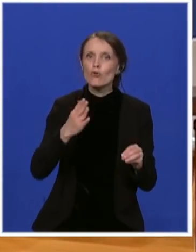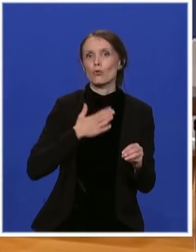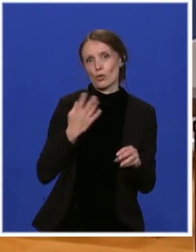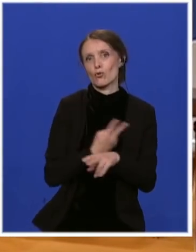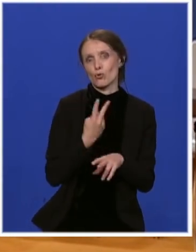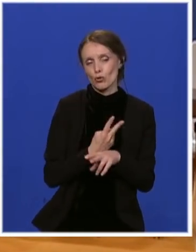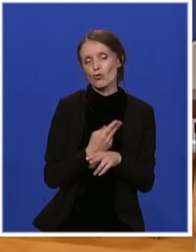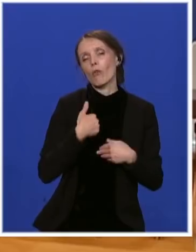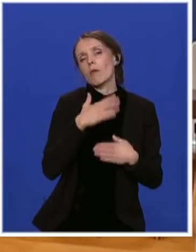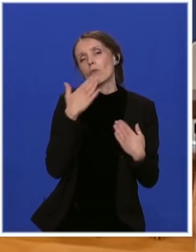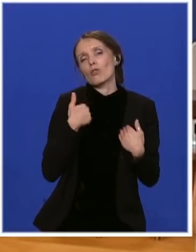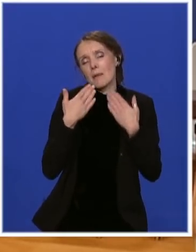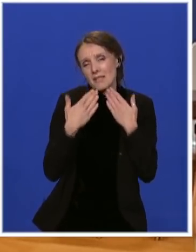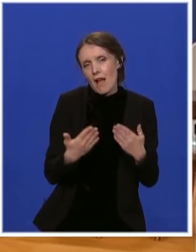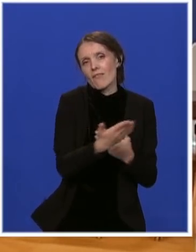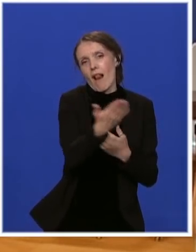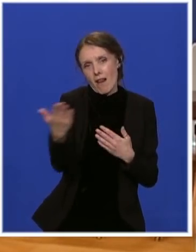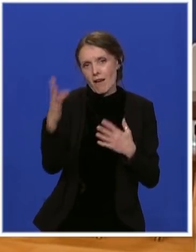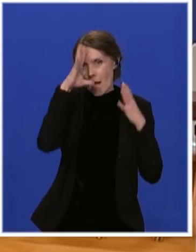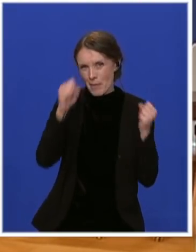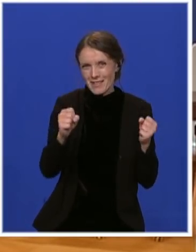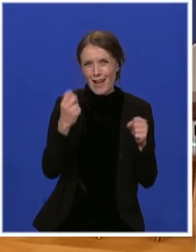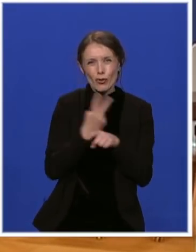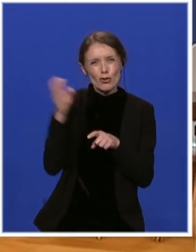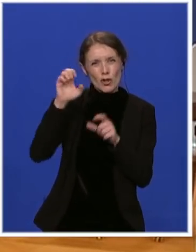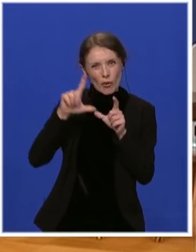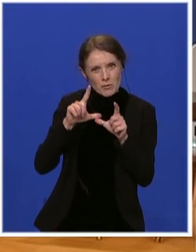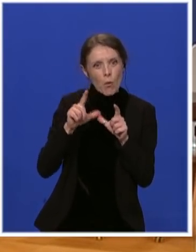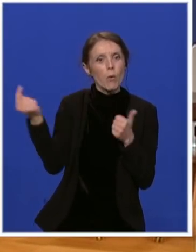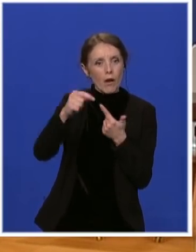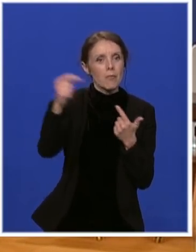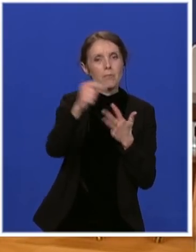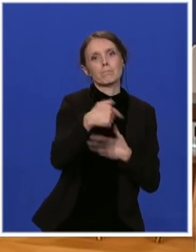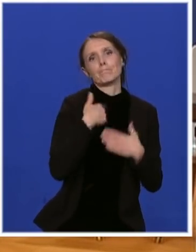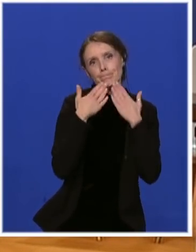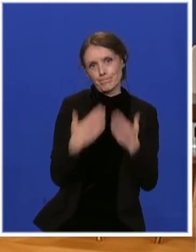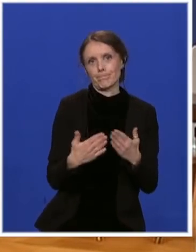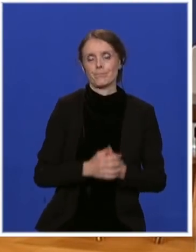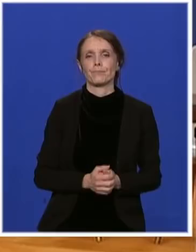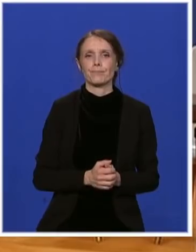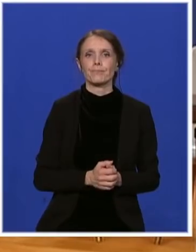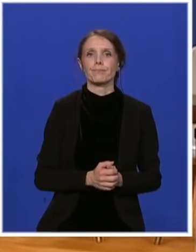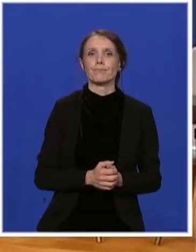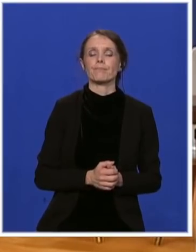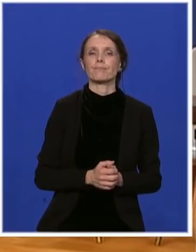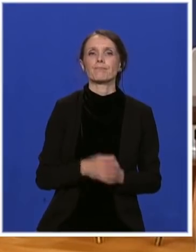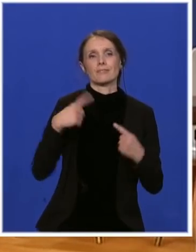sam im veoma, veoma zahvalan na tome što su danas ovde sa nama. Hvala još jedan put. Hvala predsjedniče.